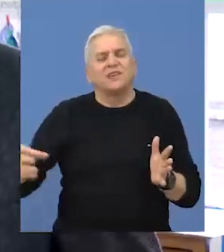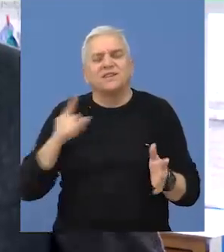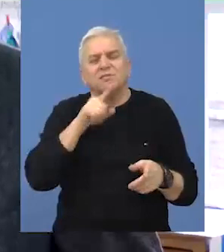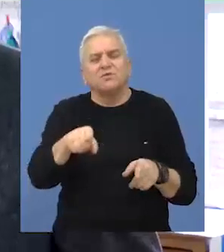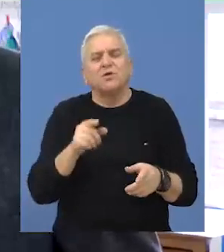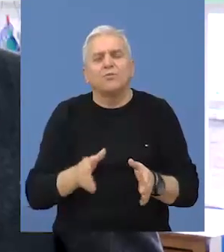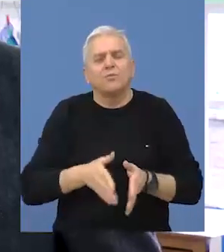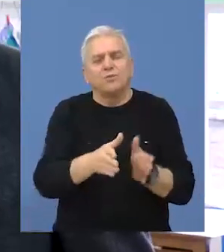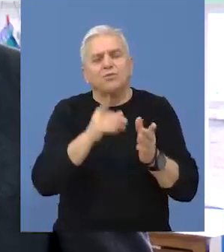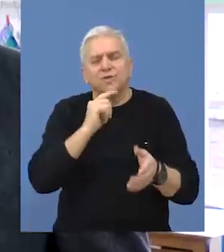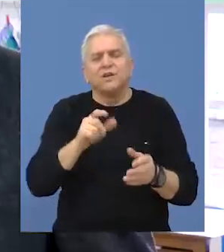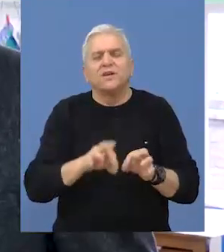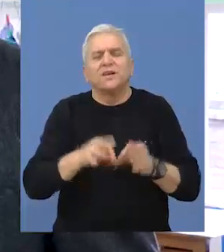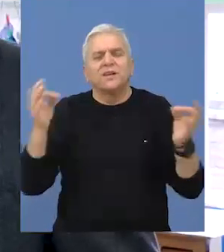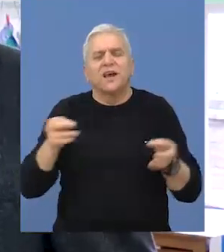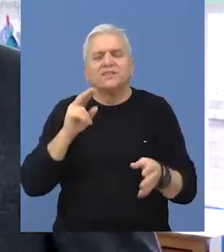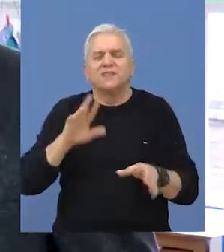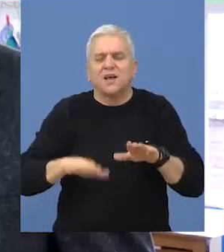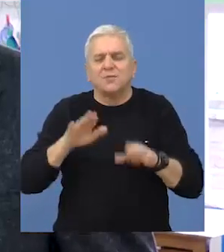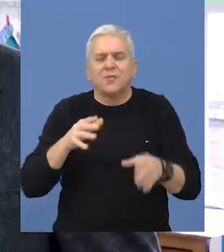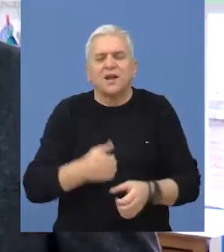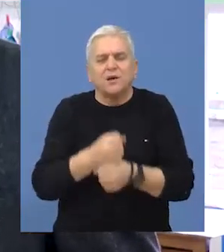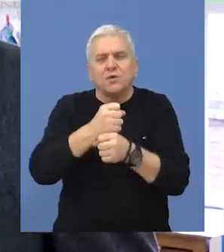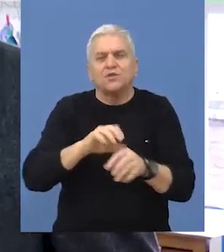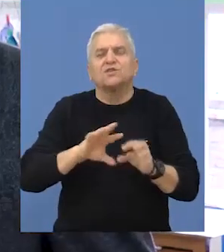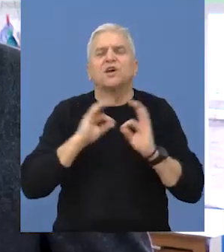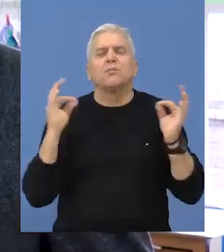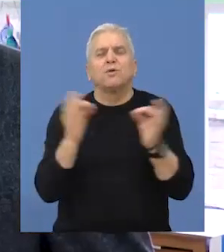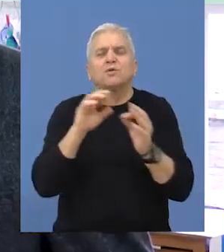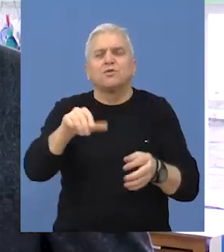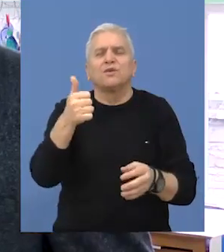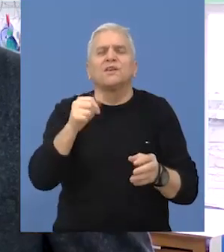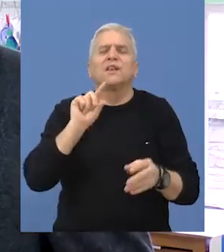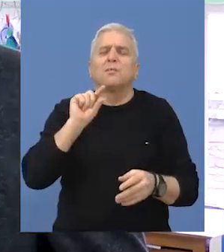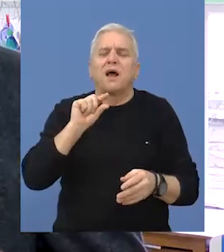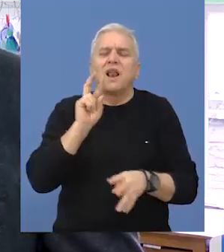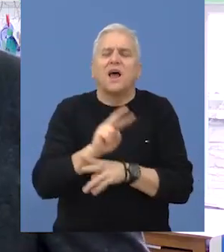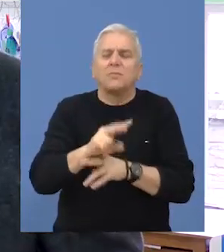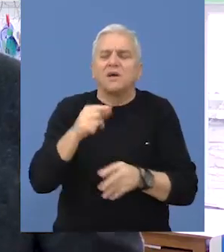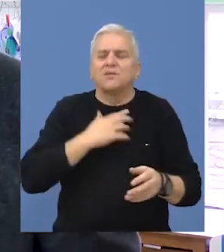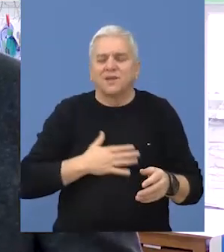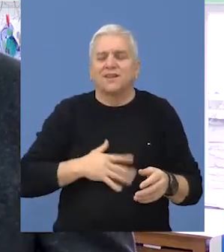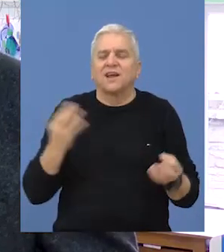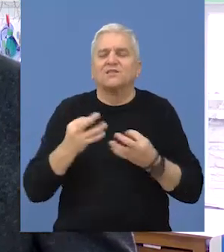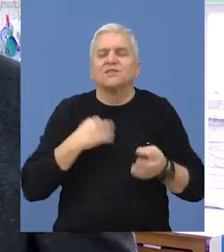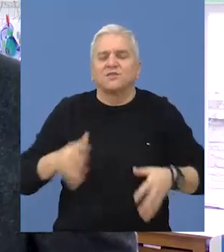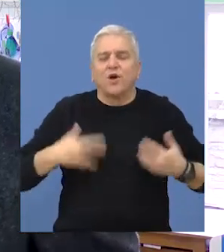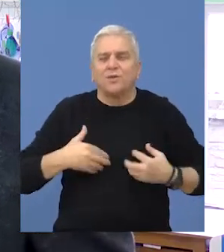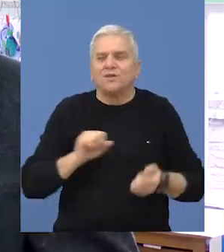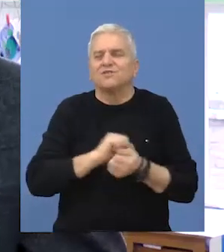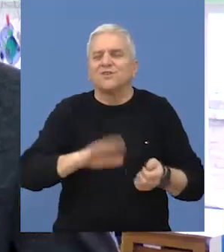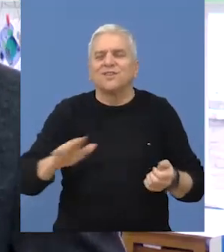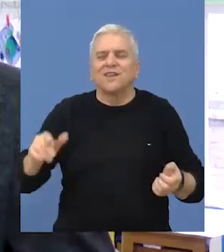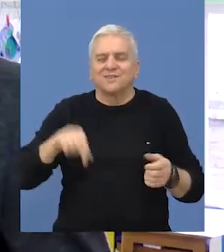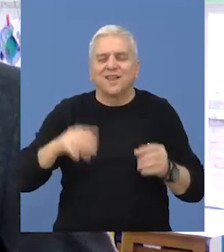Nastavit ćemo tim pravcem, dakle, kao što sam rekao, jako bite mere podrške porodici, a ovo je samo jedan mali gest i drago mi je što smo